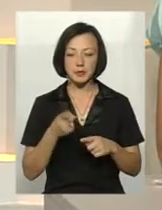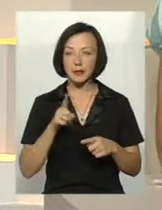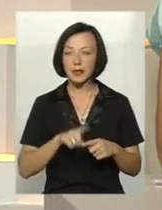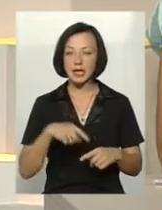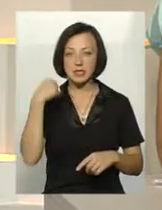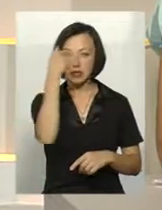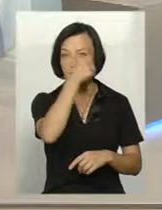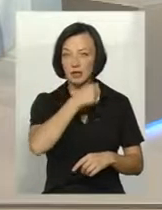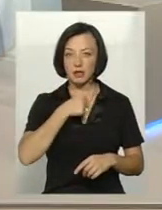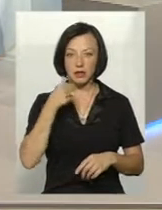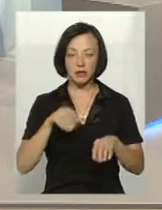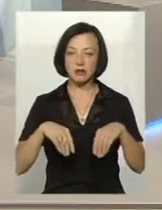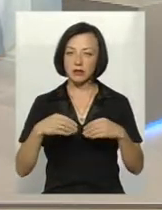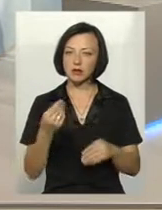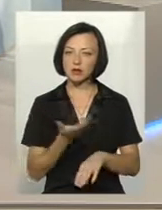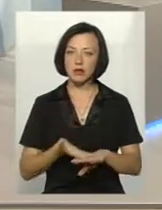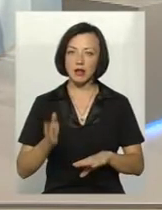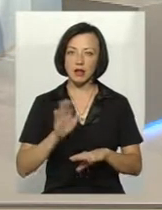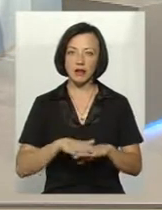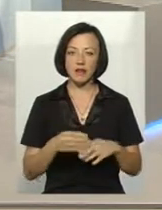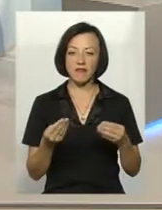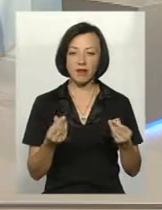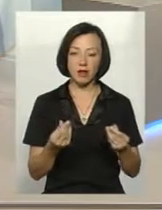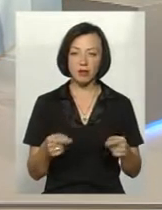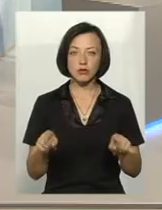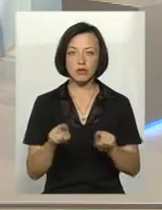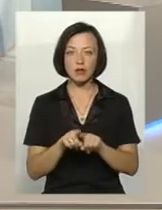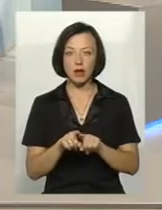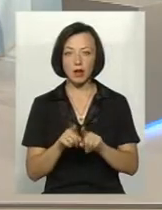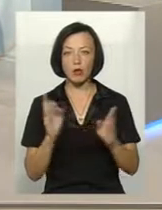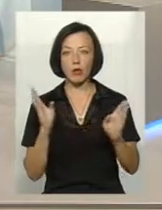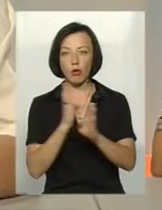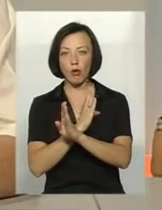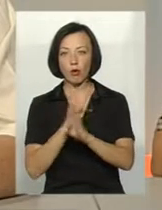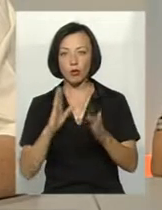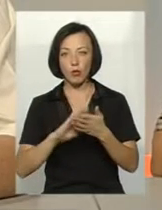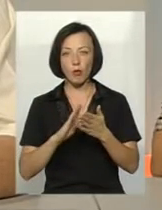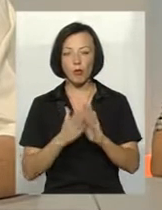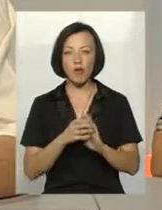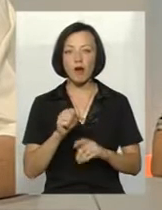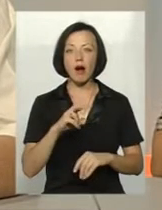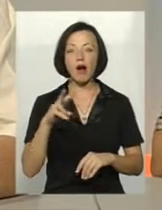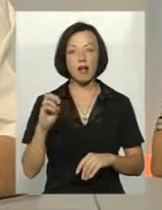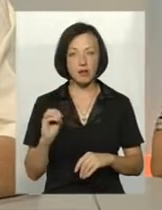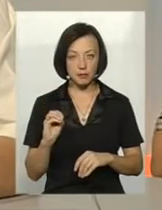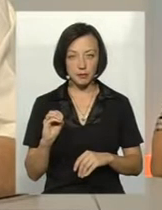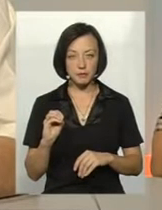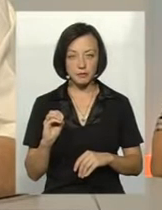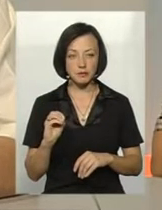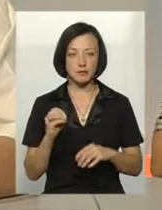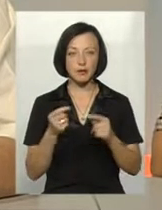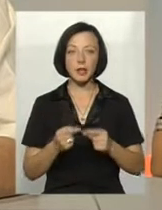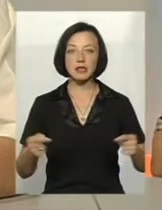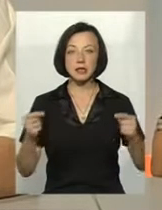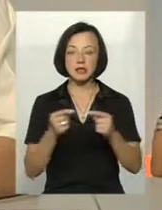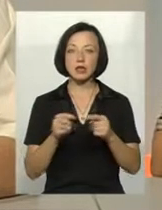вдався досить складний, як фінансово, так і в погоднокліматичних умовах. Але разом з тим, згідно